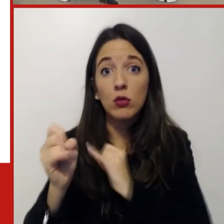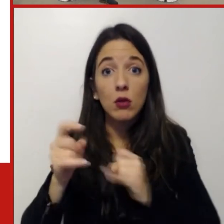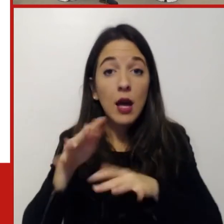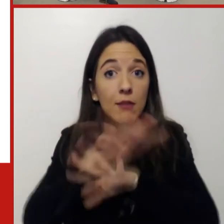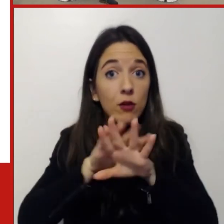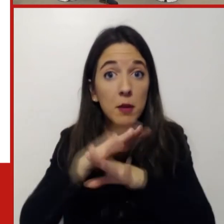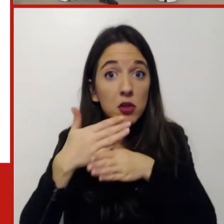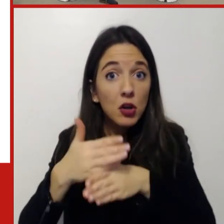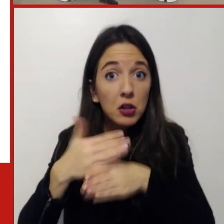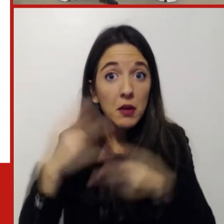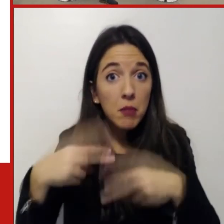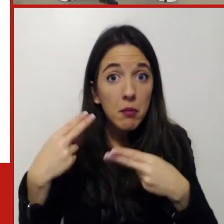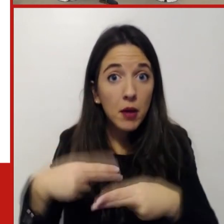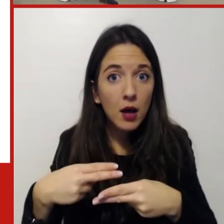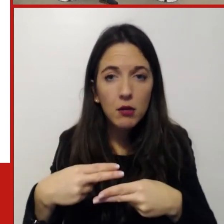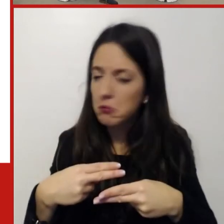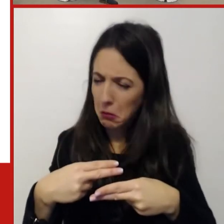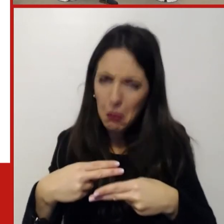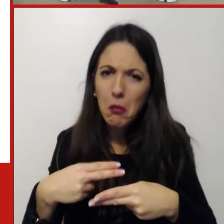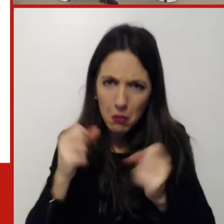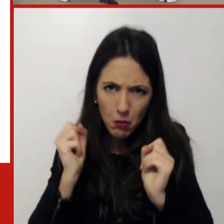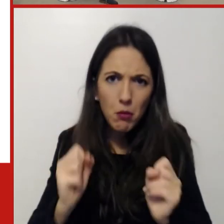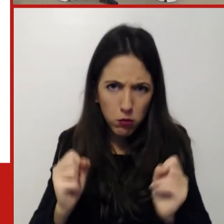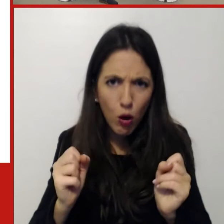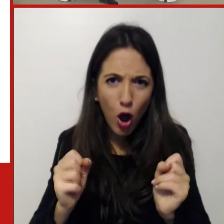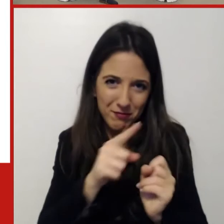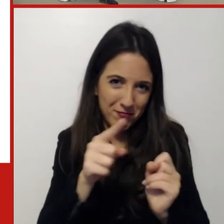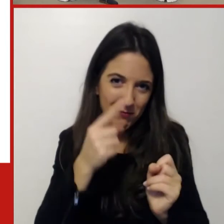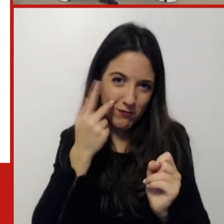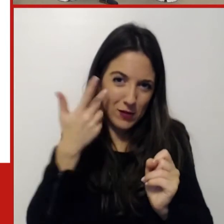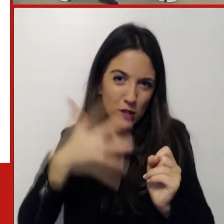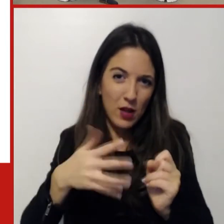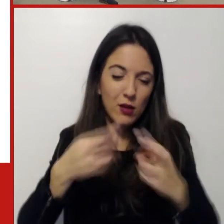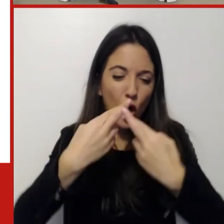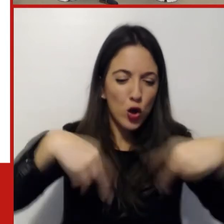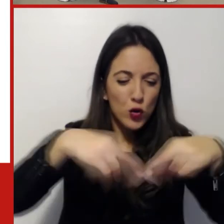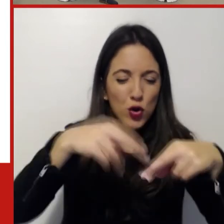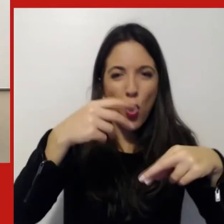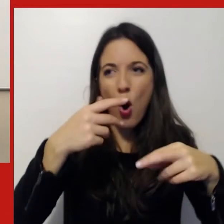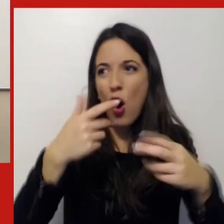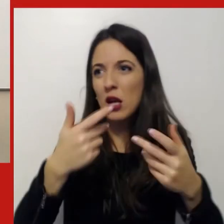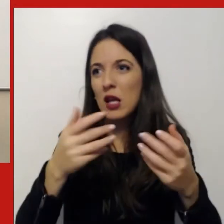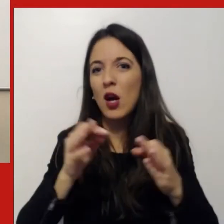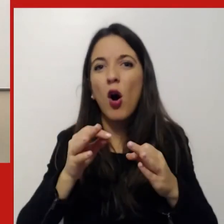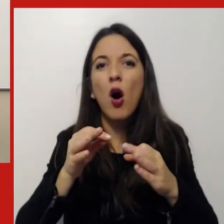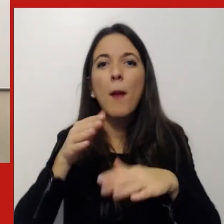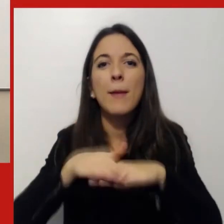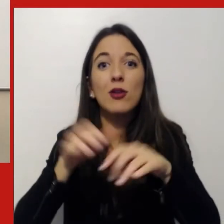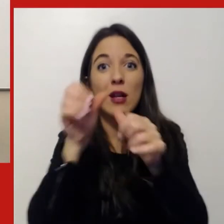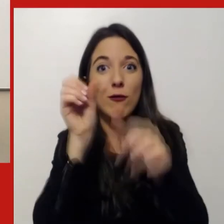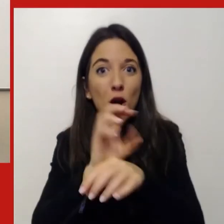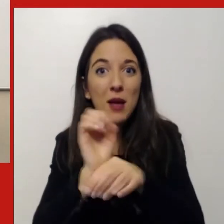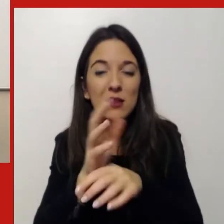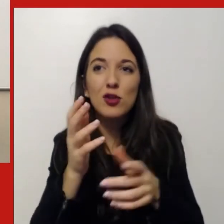informazioni. Abbiamo visto che in realtà anche determinate riunioni, determinati modi anche di fare formazione, comunicazione, pensate anche a questo talk,